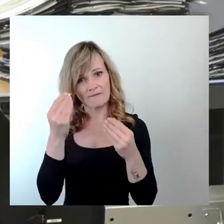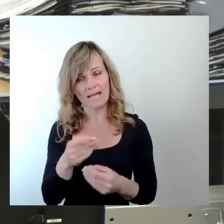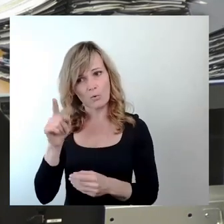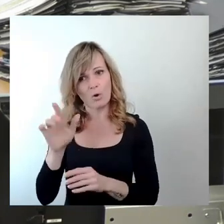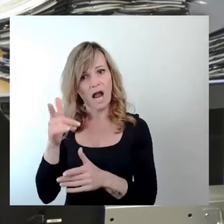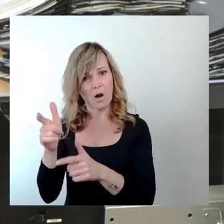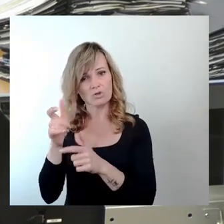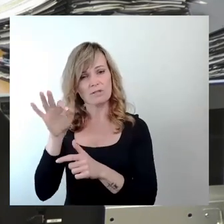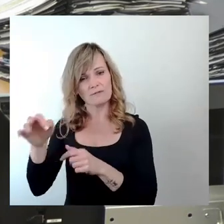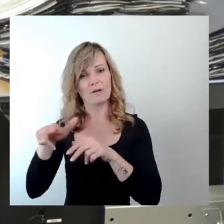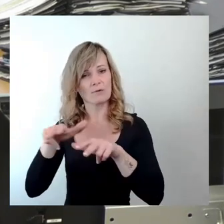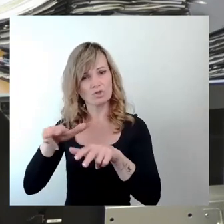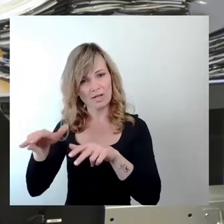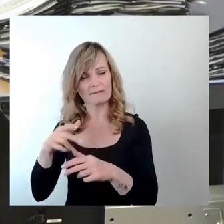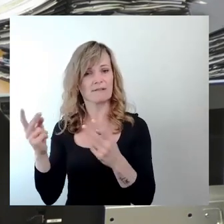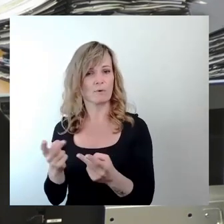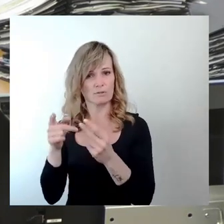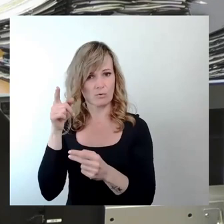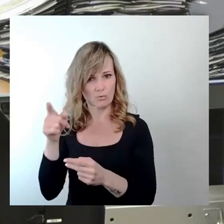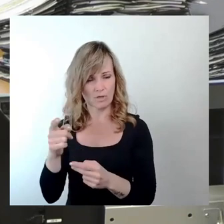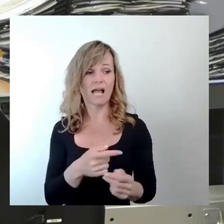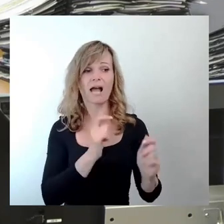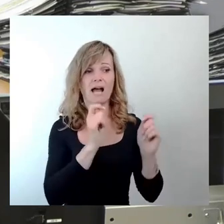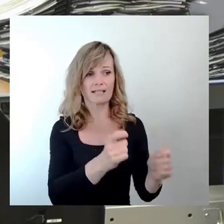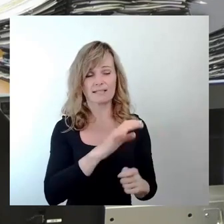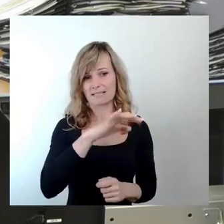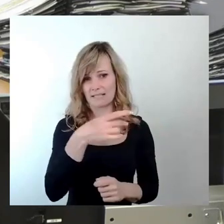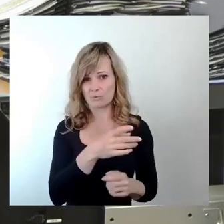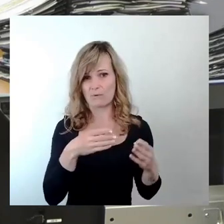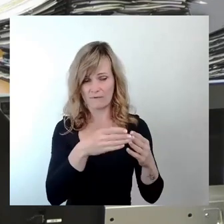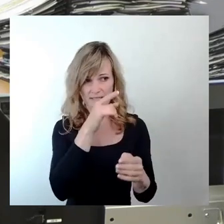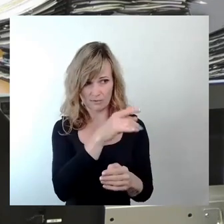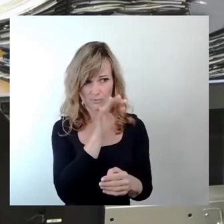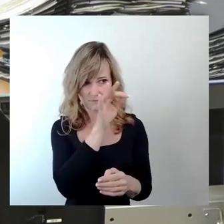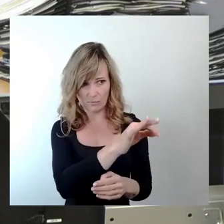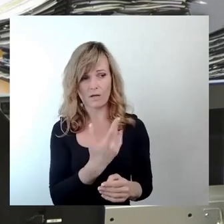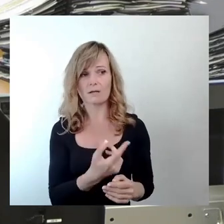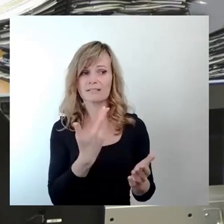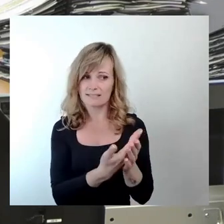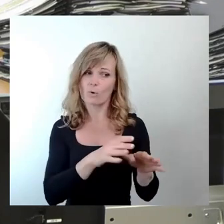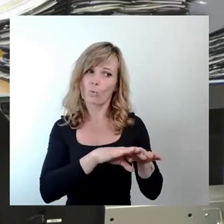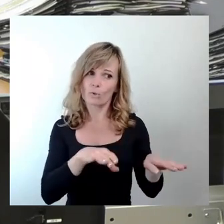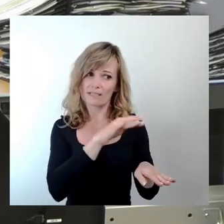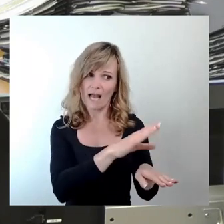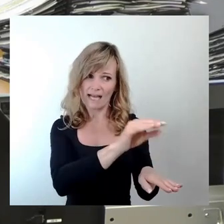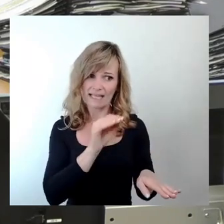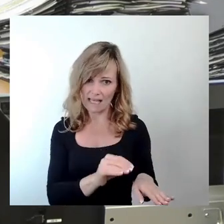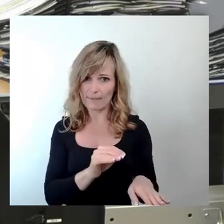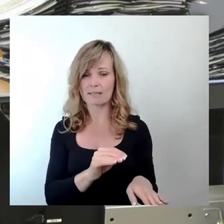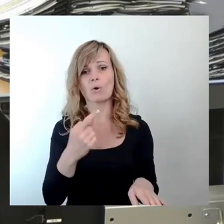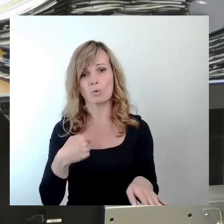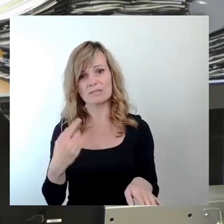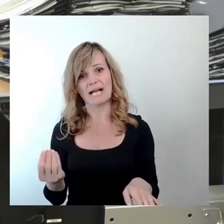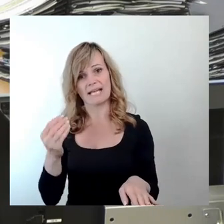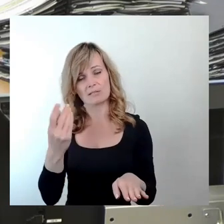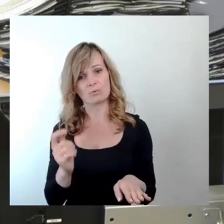Wirtschaftsförderung für den Antrag der CDU-Fraktion zur Grundlage zu nehmen. Unser Ergänzungsantrag